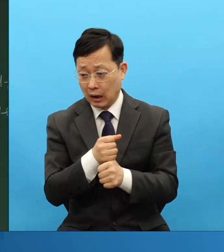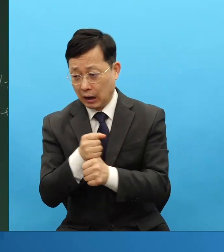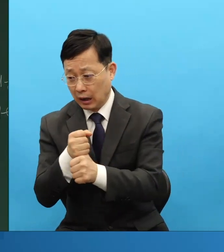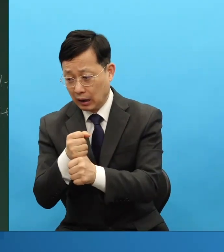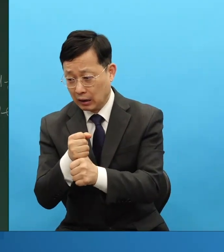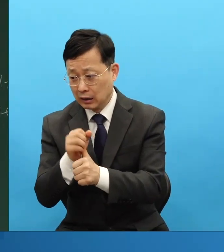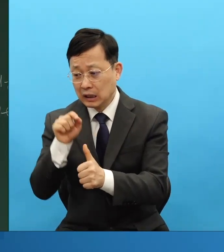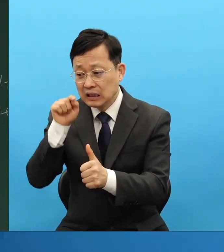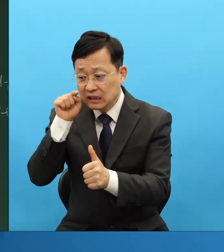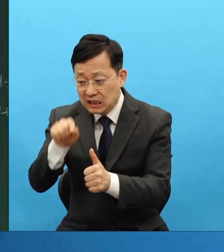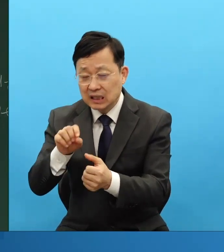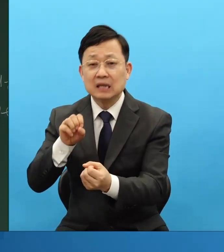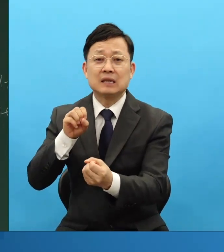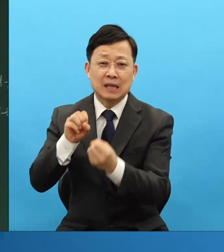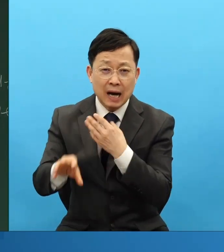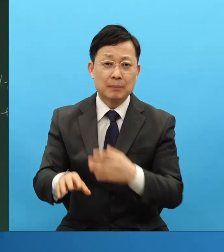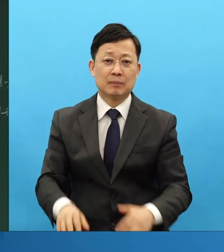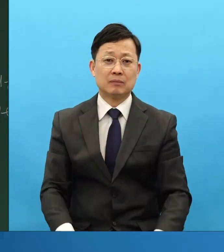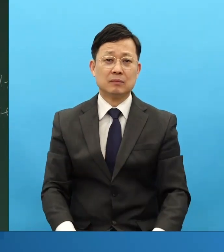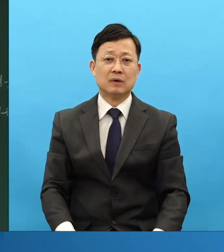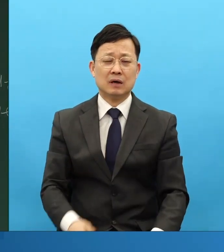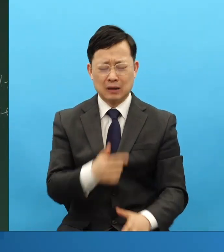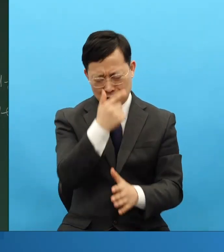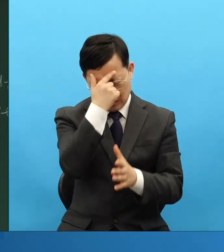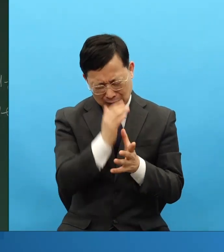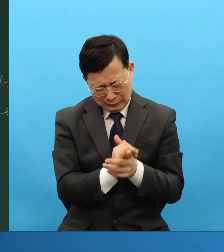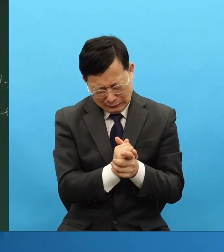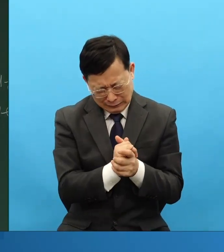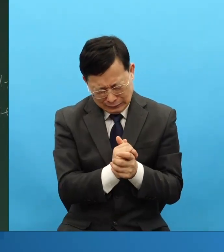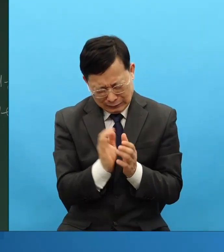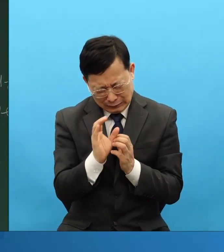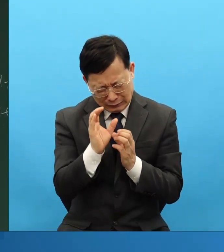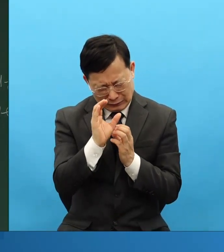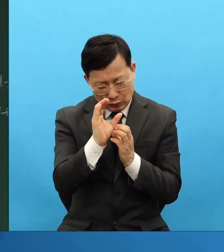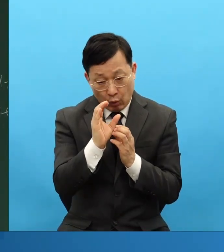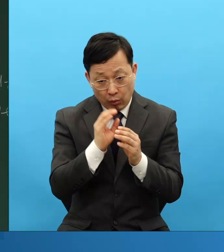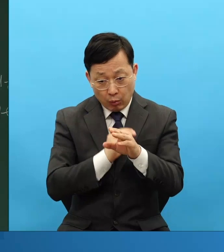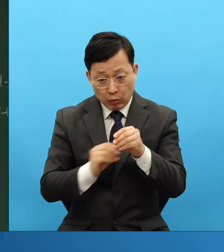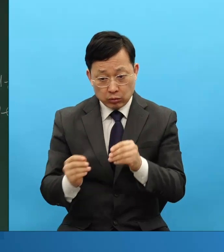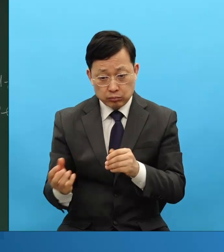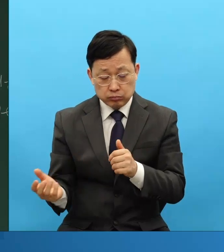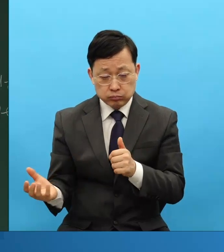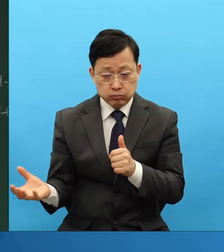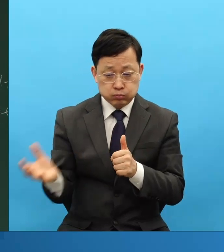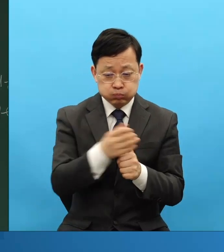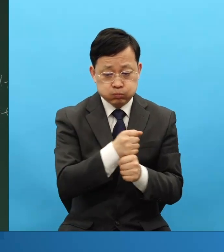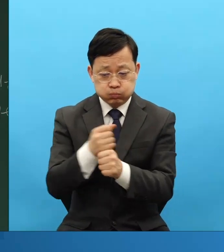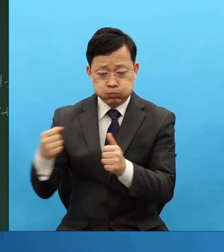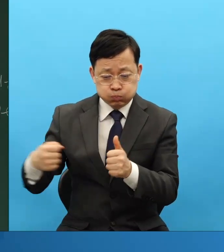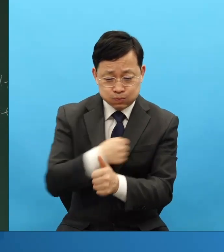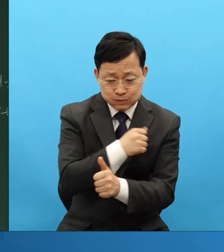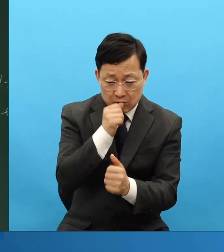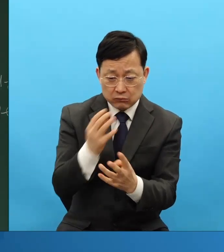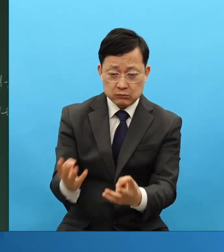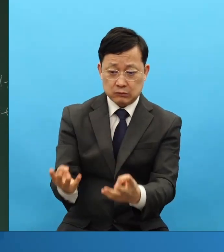기도를 진짜로 더 많이 했더니 감옥 속았어. 그게 답입니다.